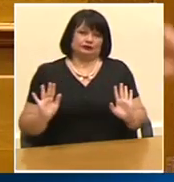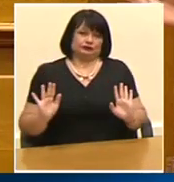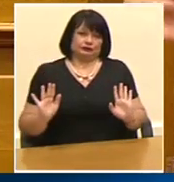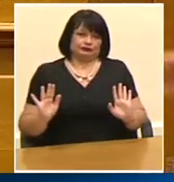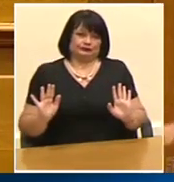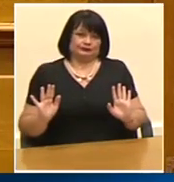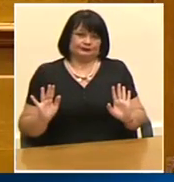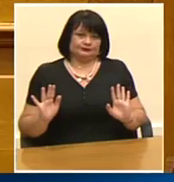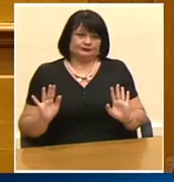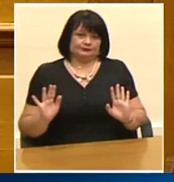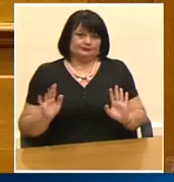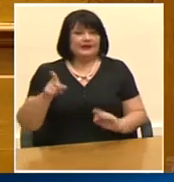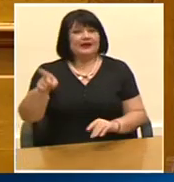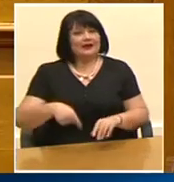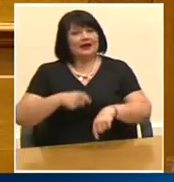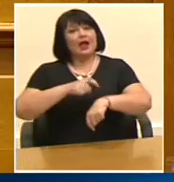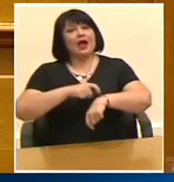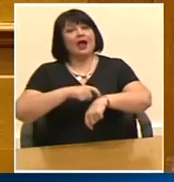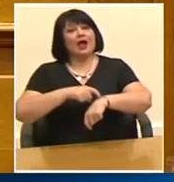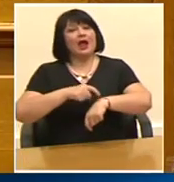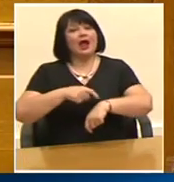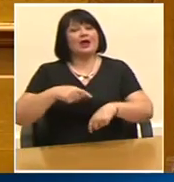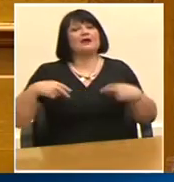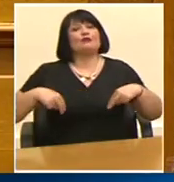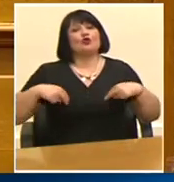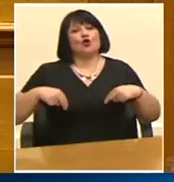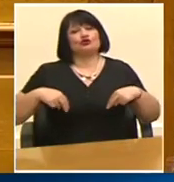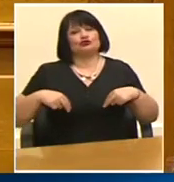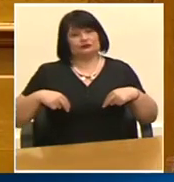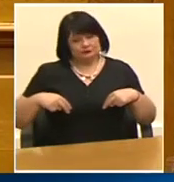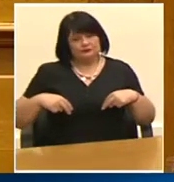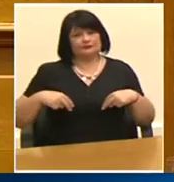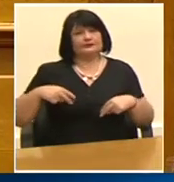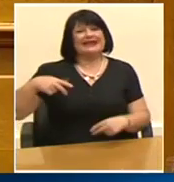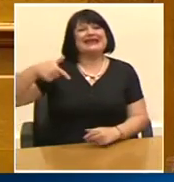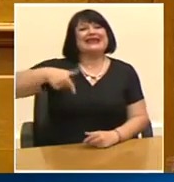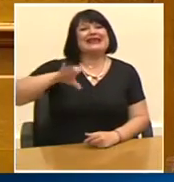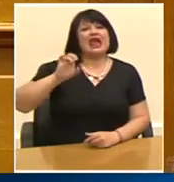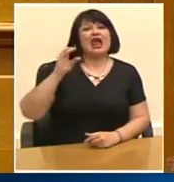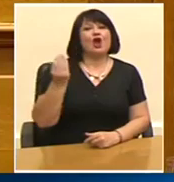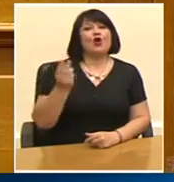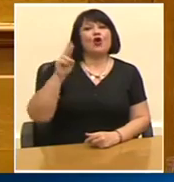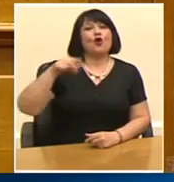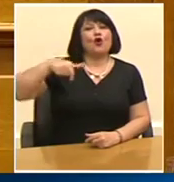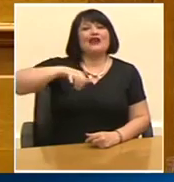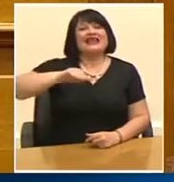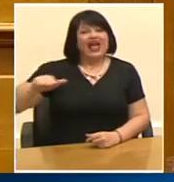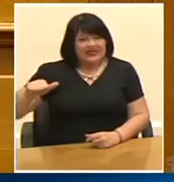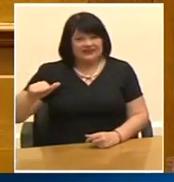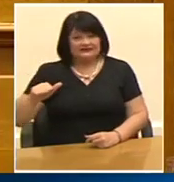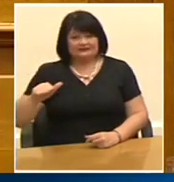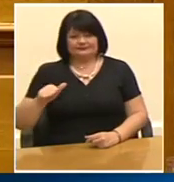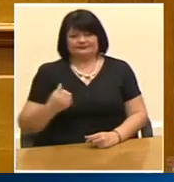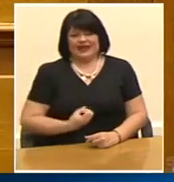Πάνω στην ώρα ήρθε ο κ. Γεωργιάδης καλώς ορίσατε στην αίθουσα είχα αρχίσει να αισθάνομαι μοναξιά χωρίς την παρουσία σας